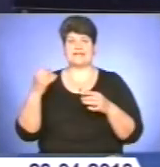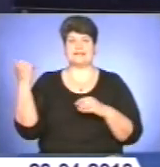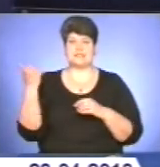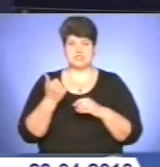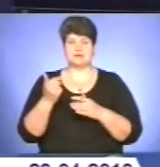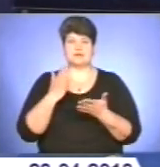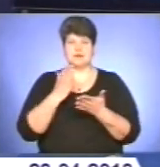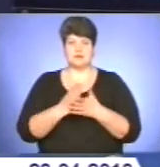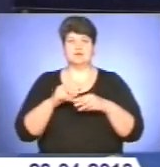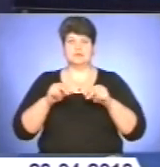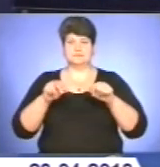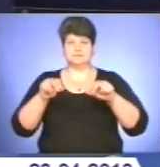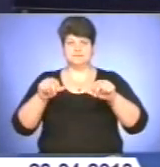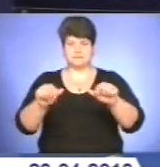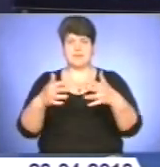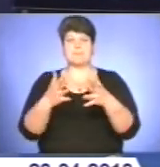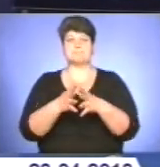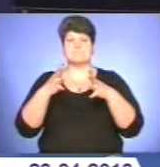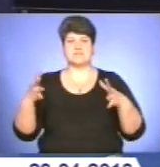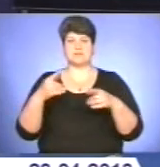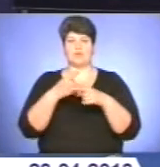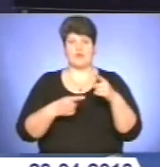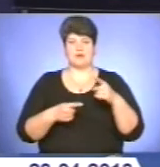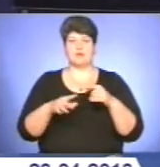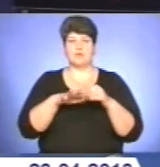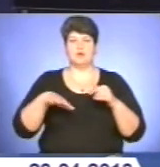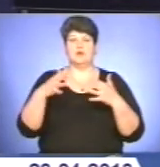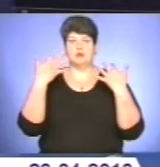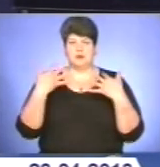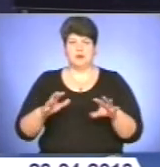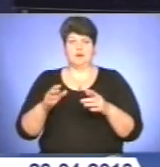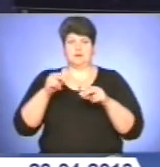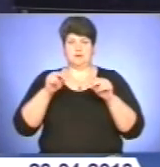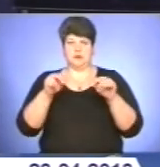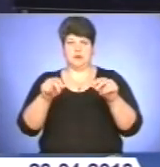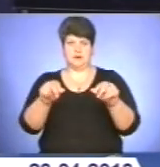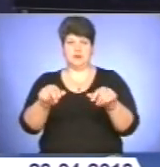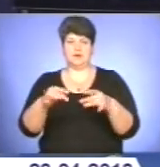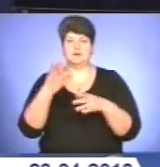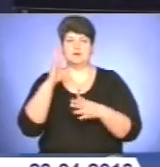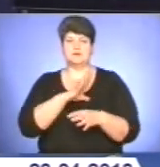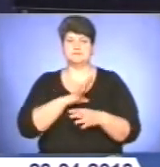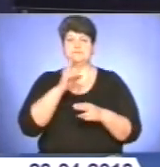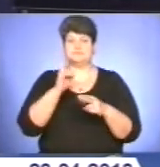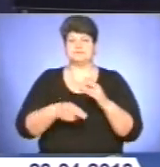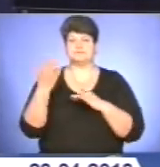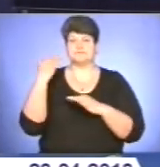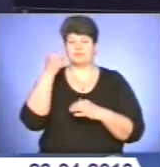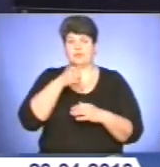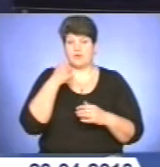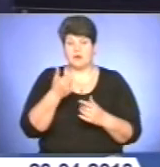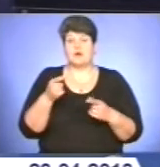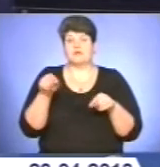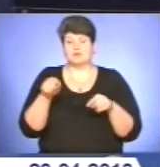Фахівці зауважені Торік у цей час посівна була завершена. Через погодні умови на поля цього року